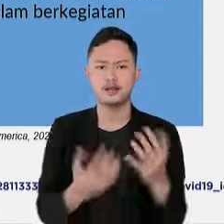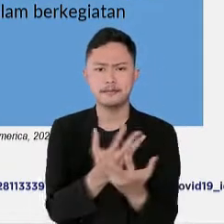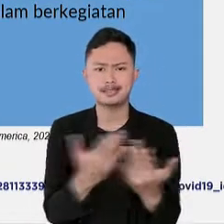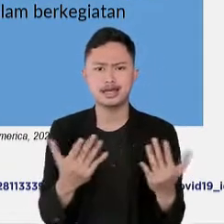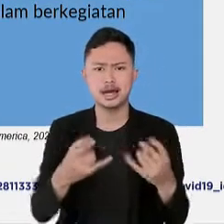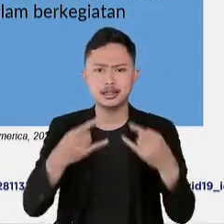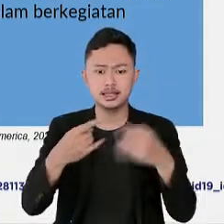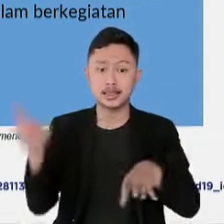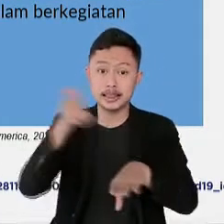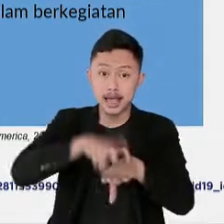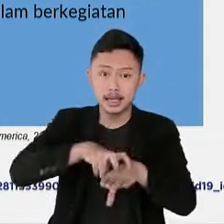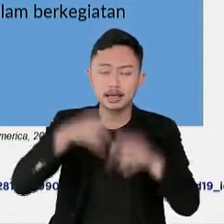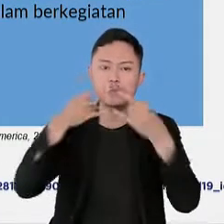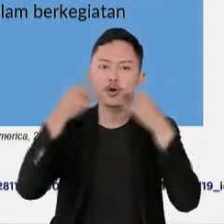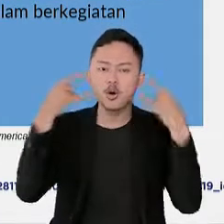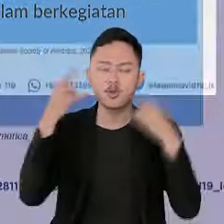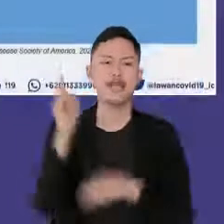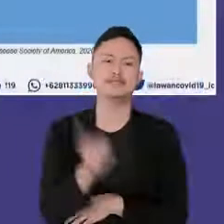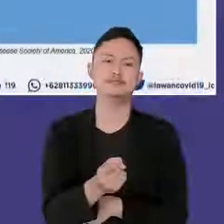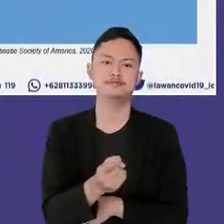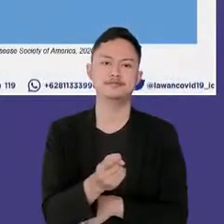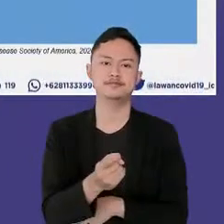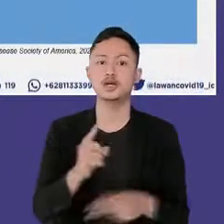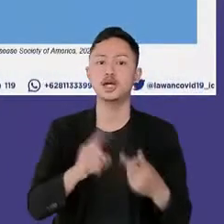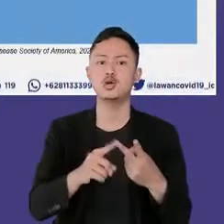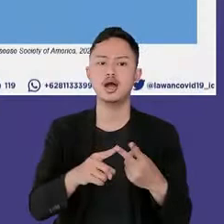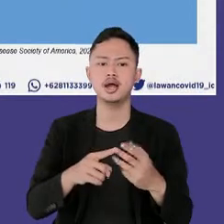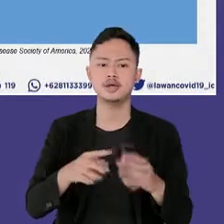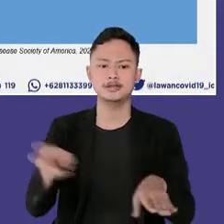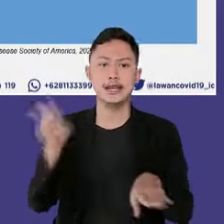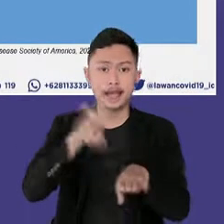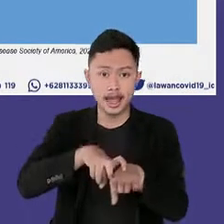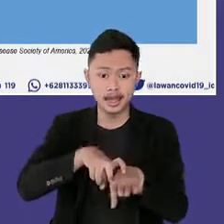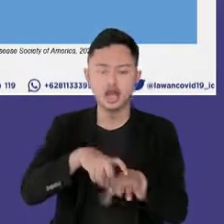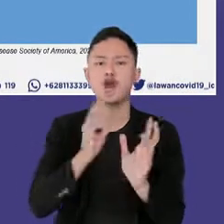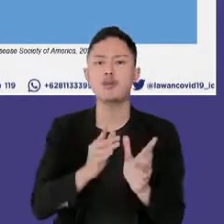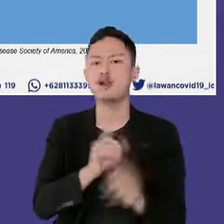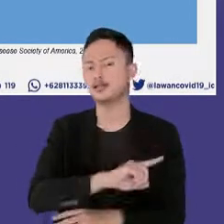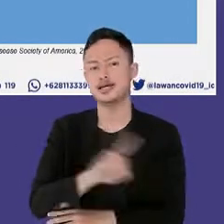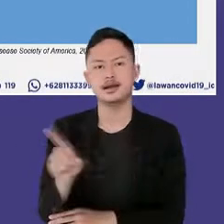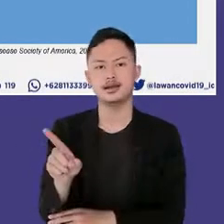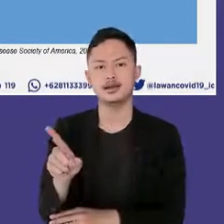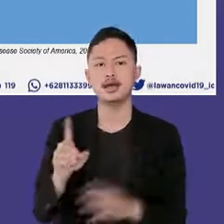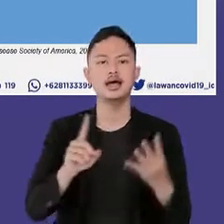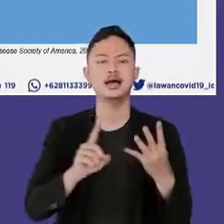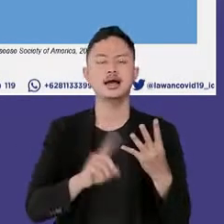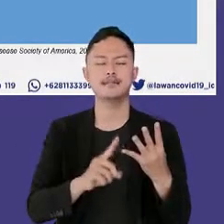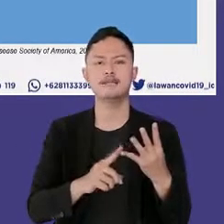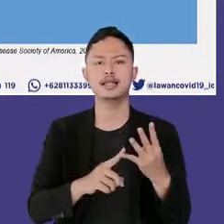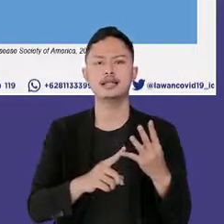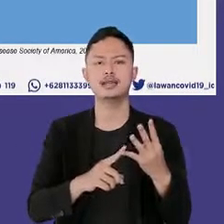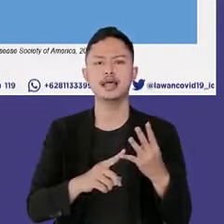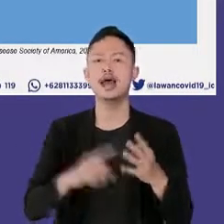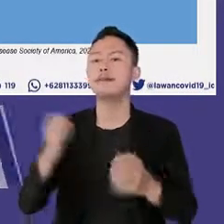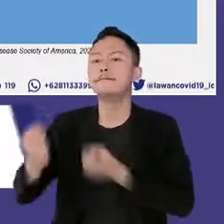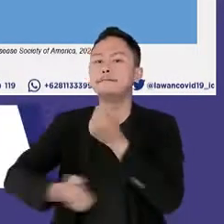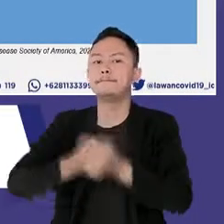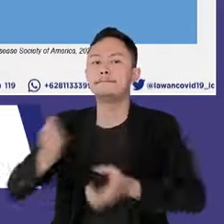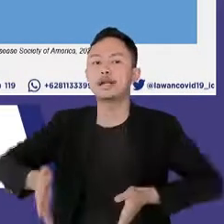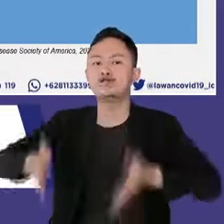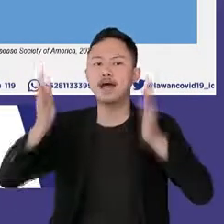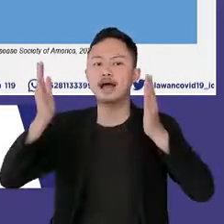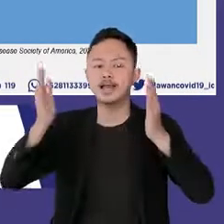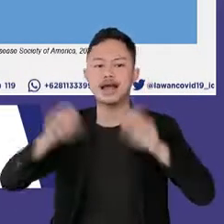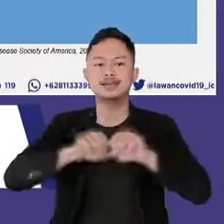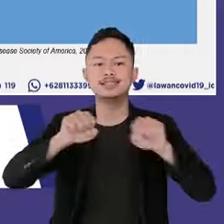jarak tidak berbicara selama perjalanan dan pemilik atau perusahaan alat transportasi wajib menjamin